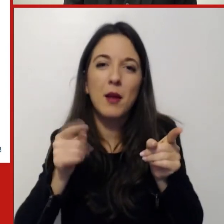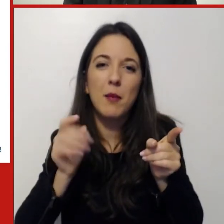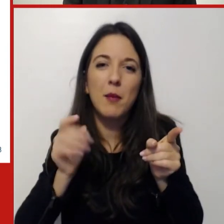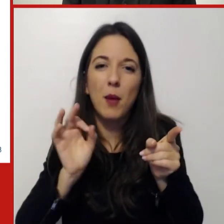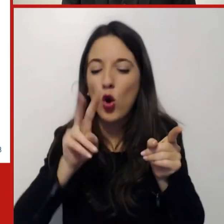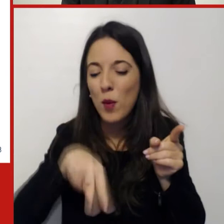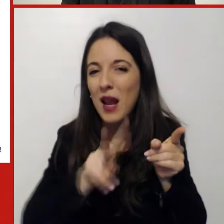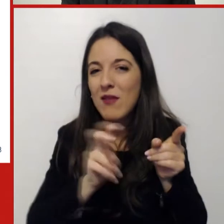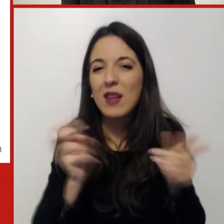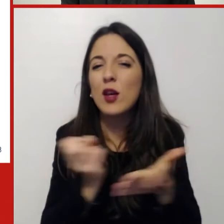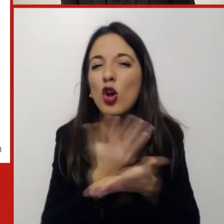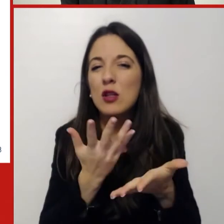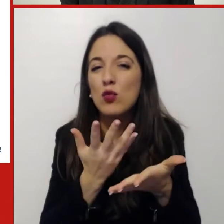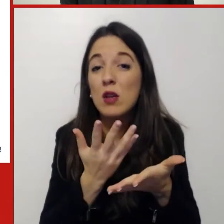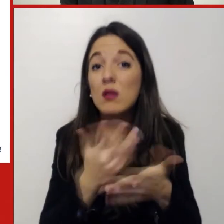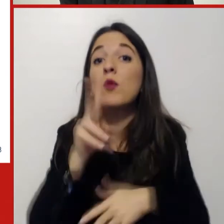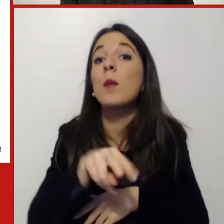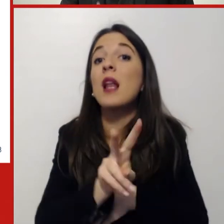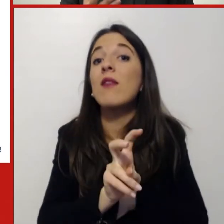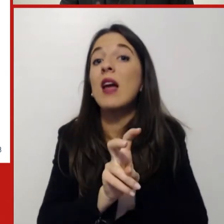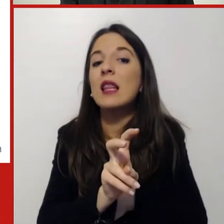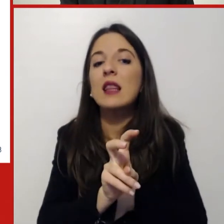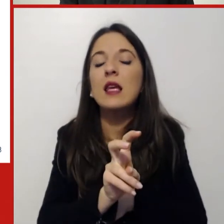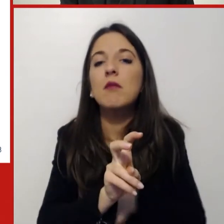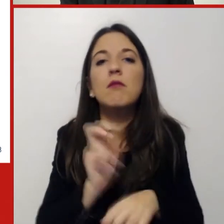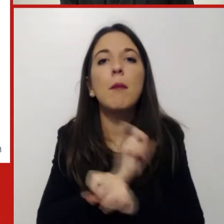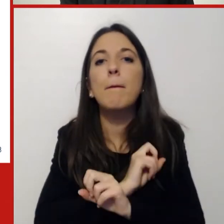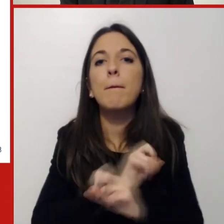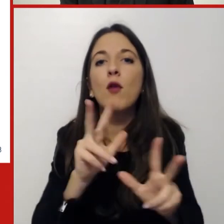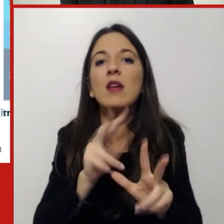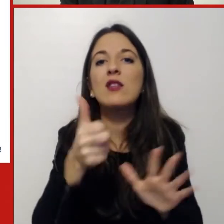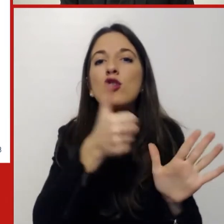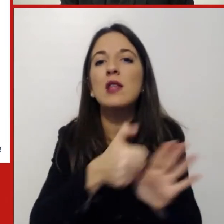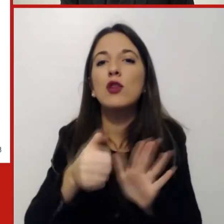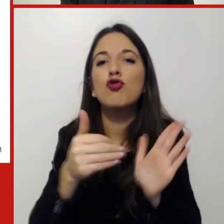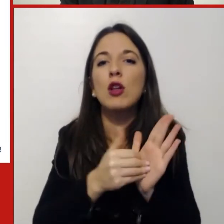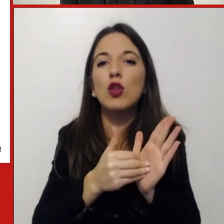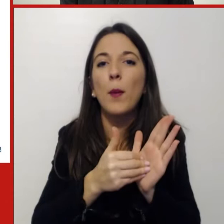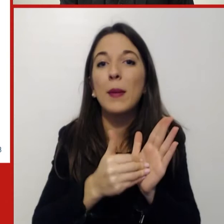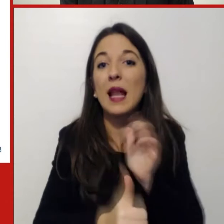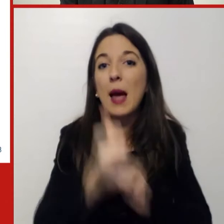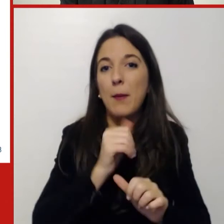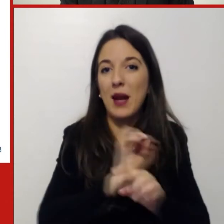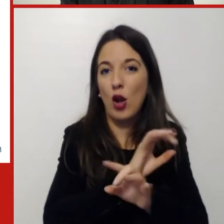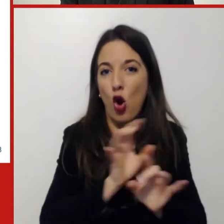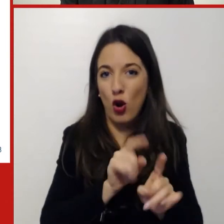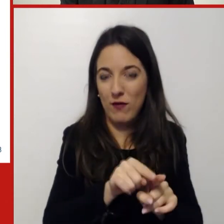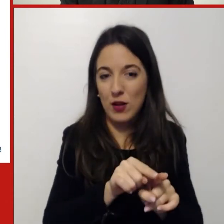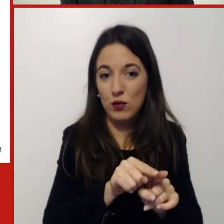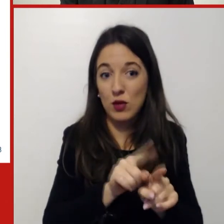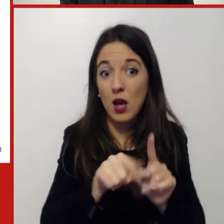2020, improvviso passaggio dai circa 600 mila del pre-pandemia a un